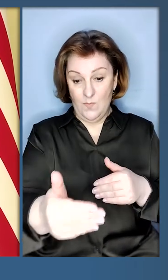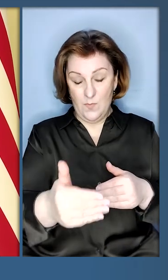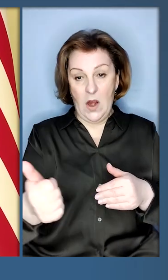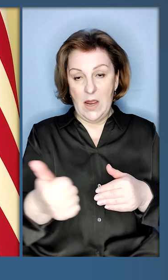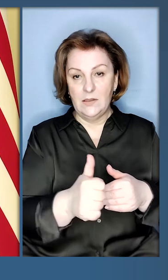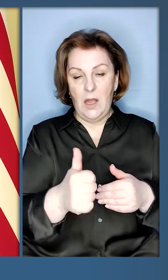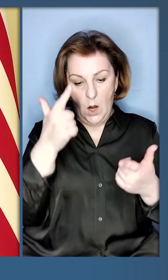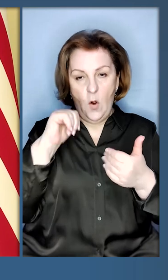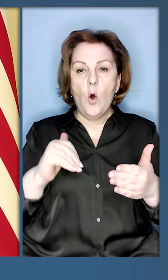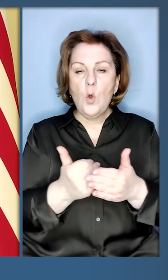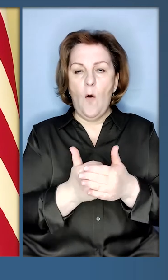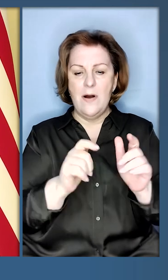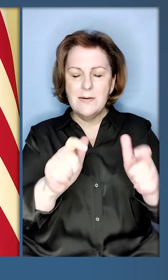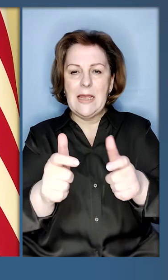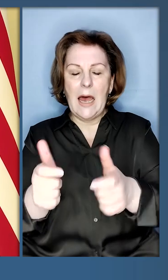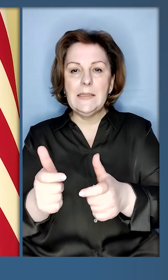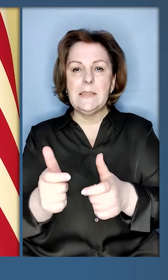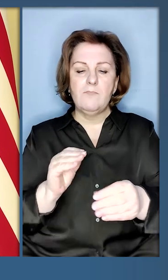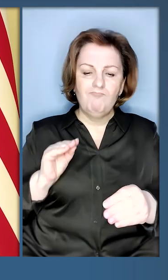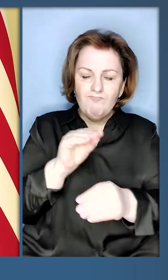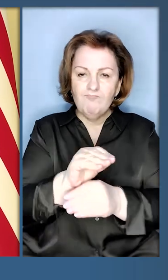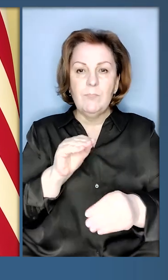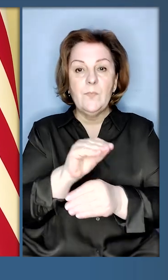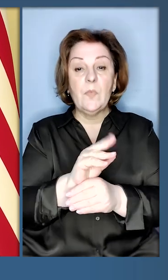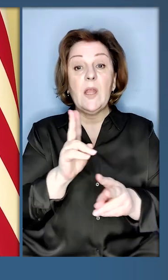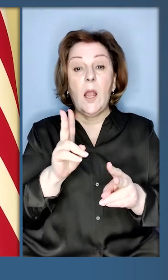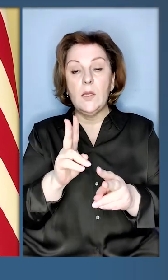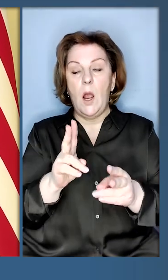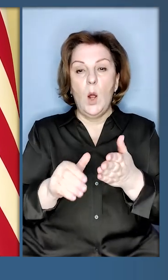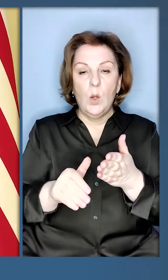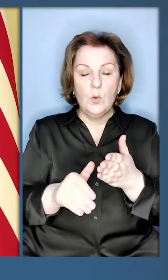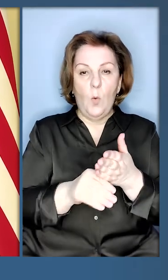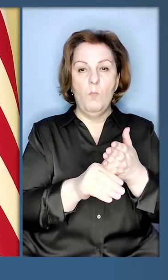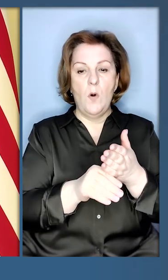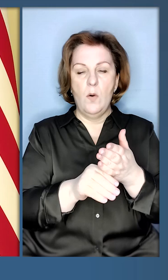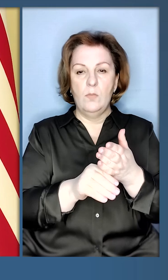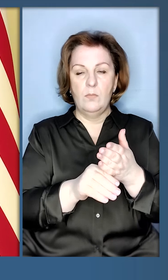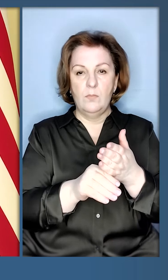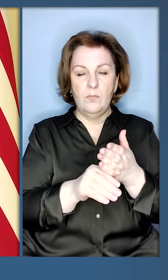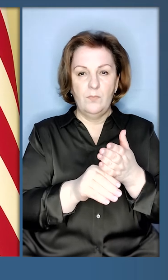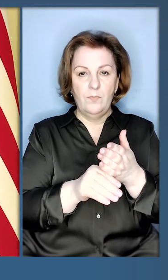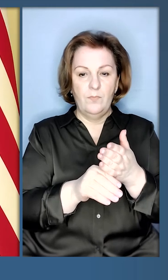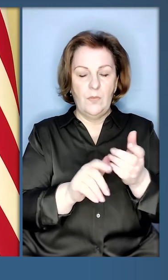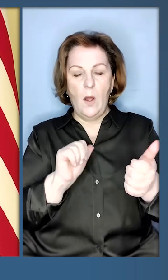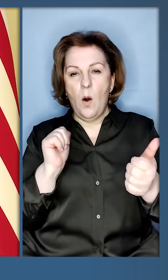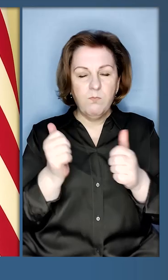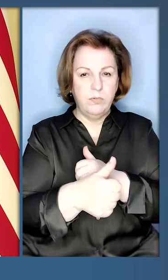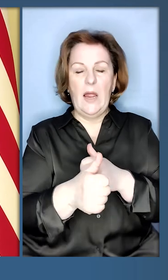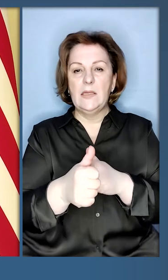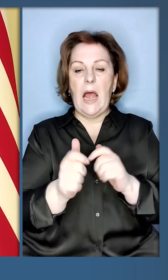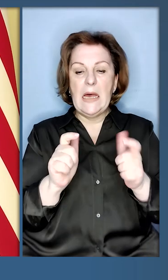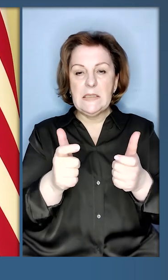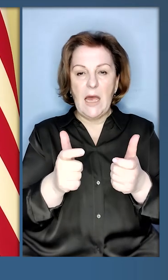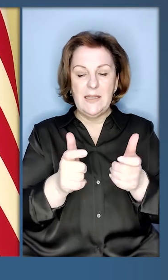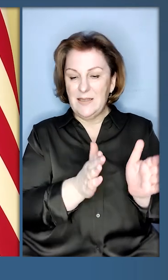нові санкції, які допомагають убійти санкційний механізм. І